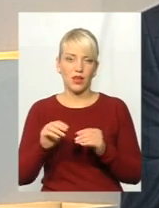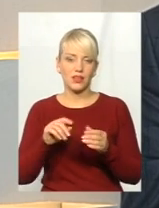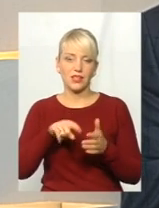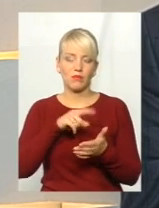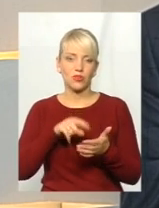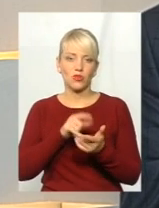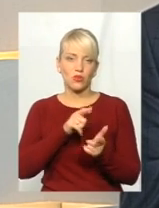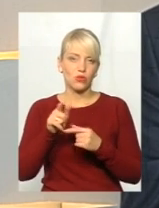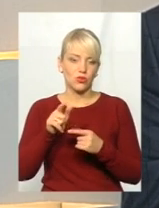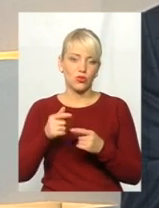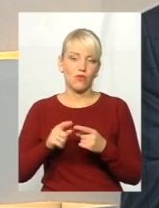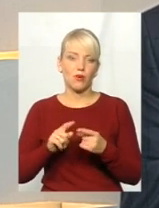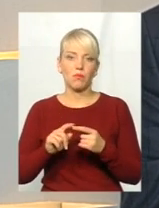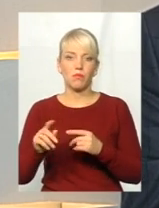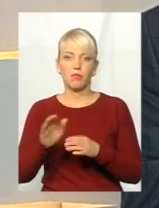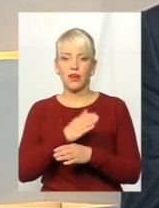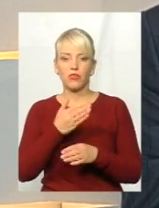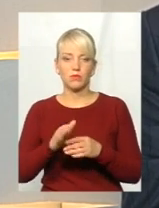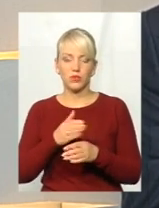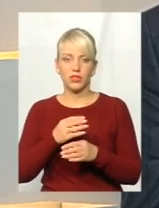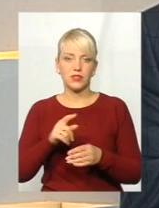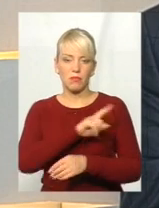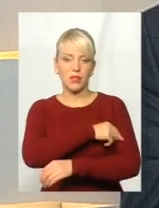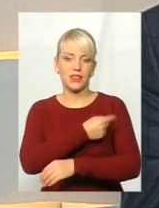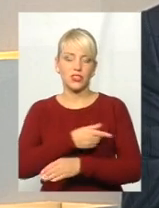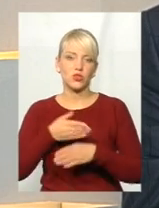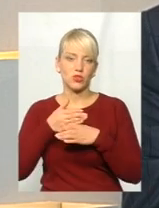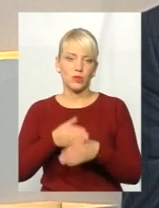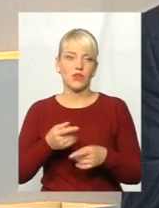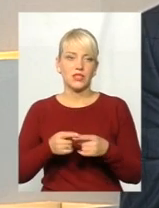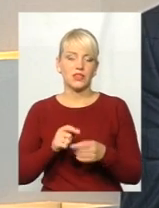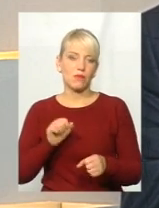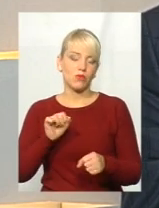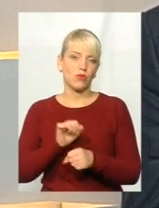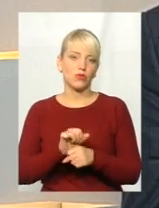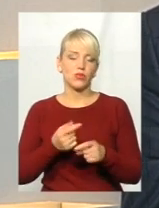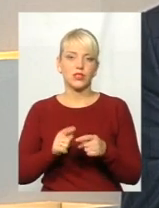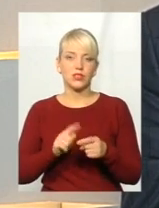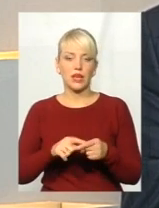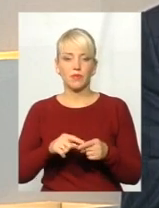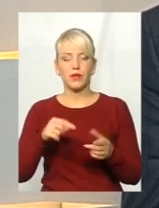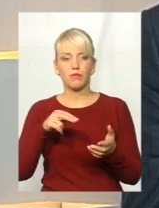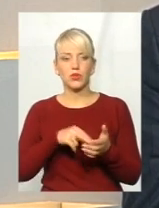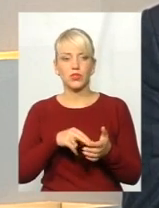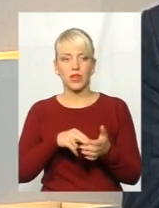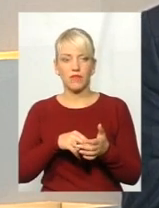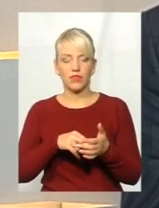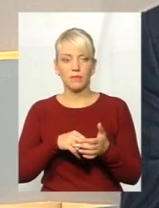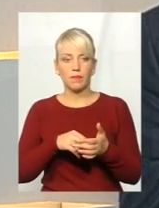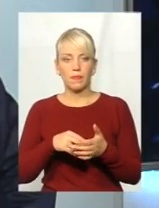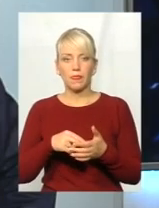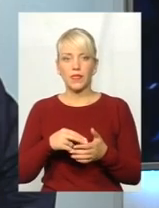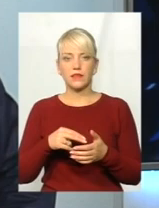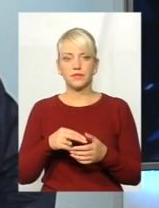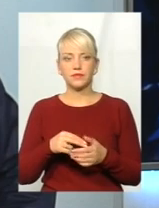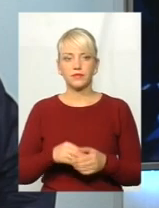тільки перерозподілити медичну субвенцію. Сьогодні це просто блокується, бо це поставило на та політична сила, яка комусь може сподобатись.